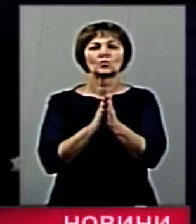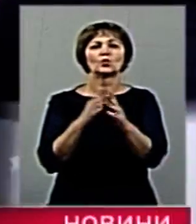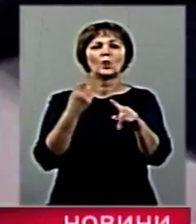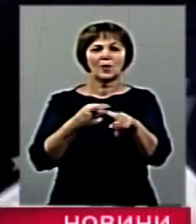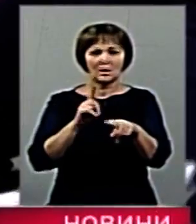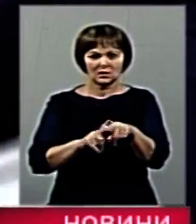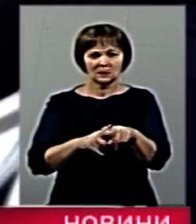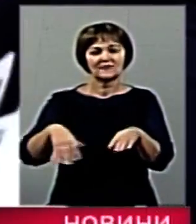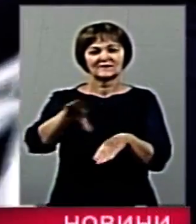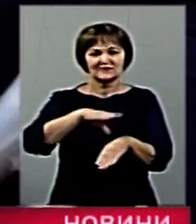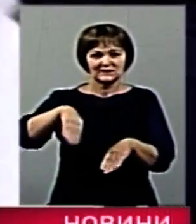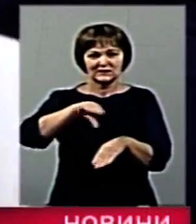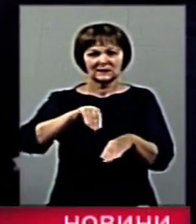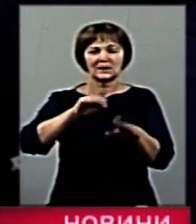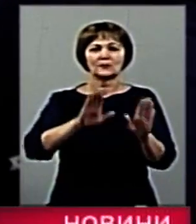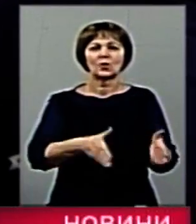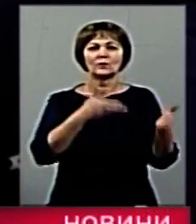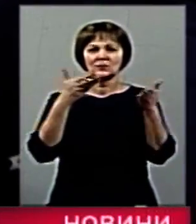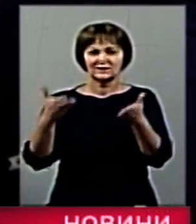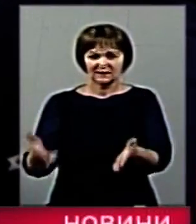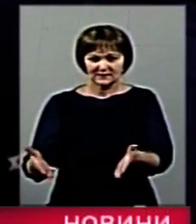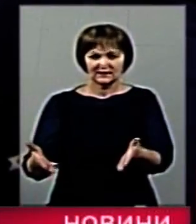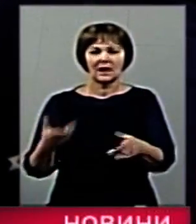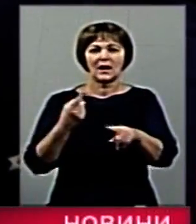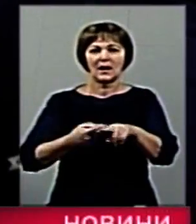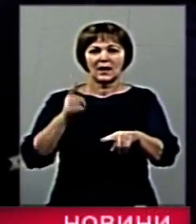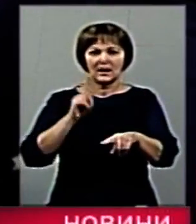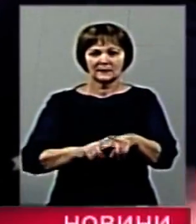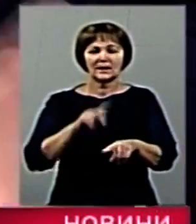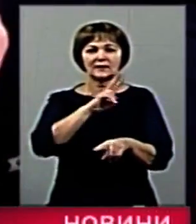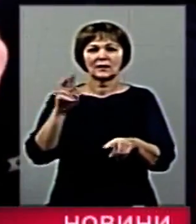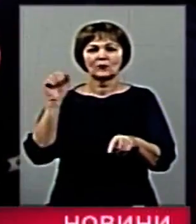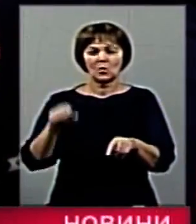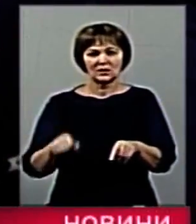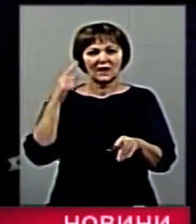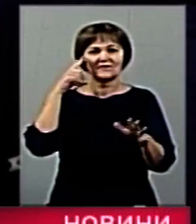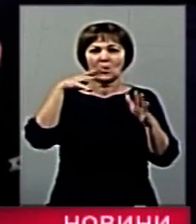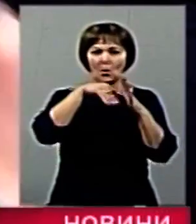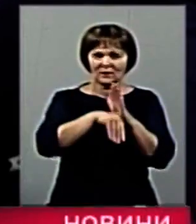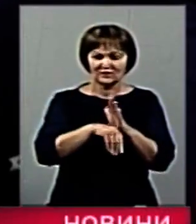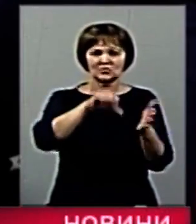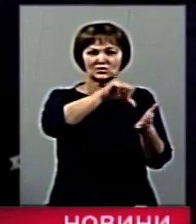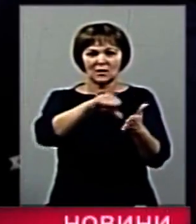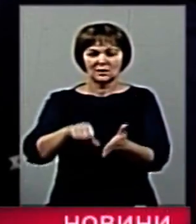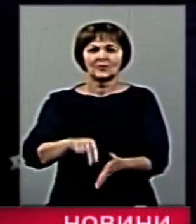Всі пропозиції, наскільки це було можливо, враховували членами робочої групи.